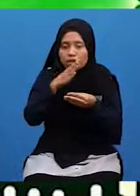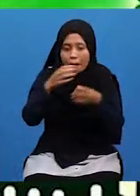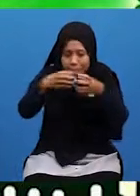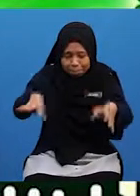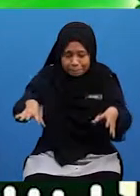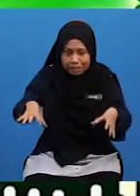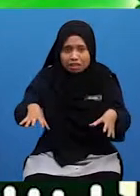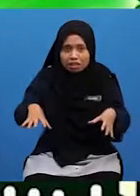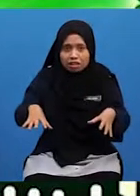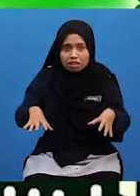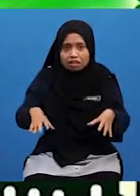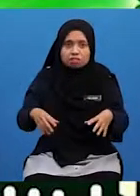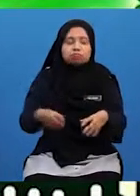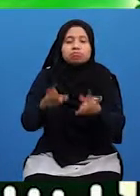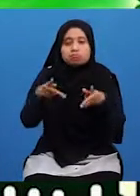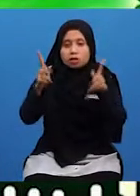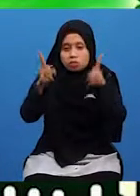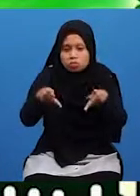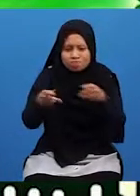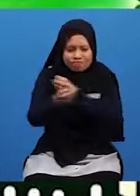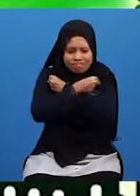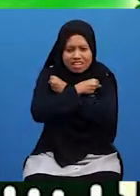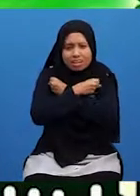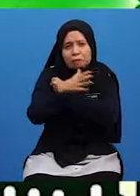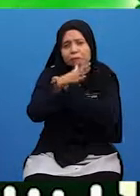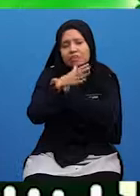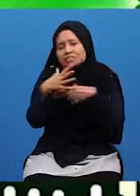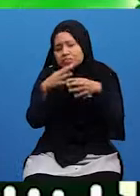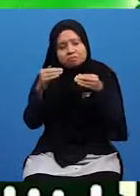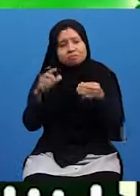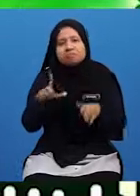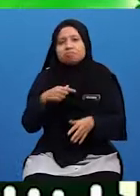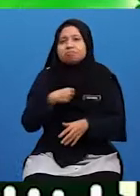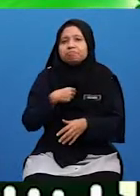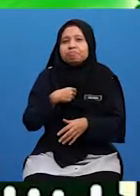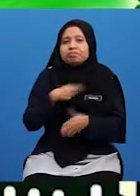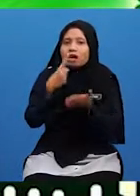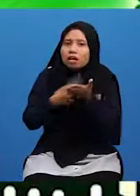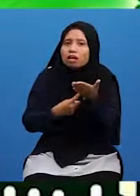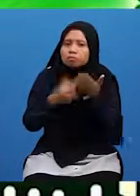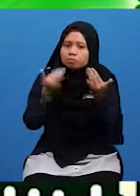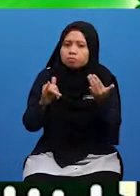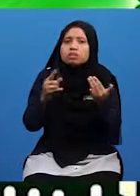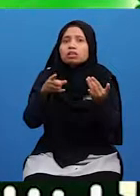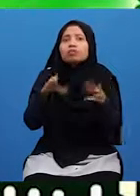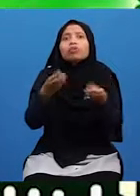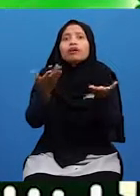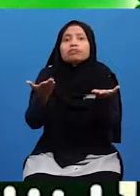Pasu kesayangan Mama pula itu Habislah Apa tindakan kamu?